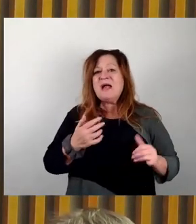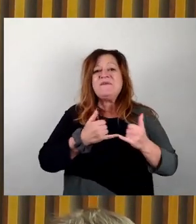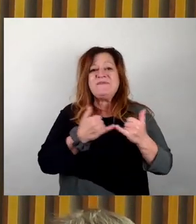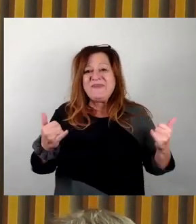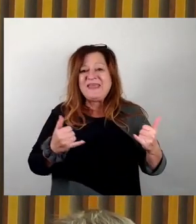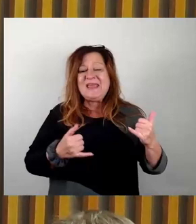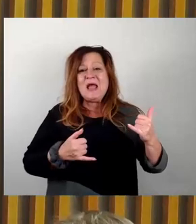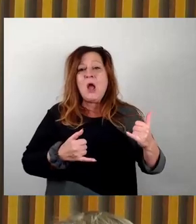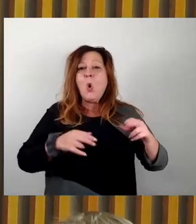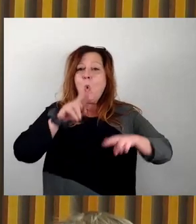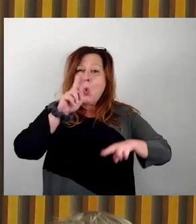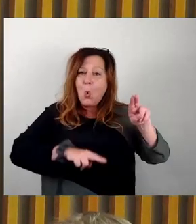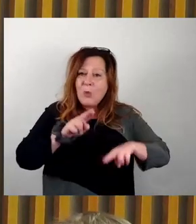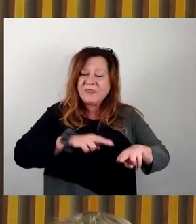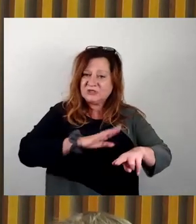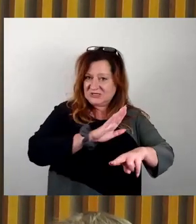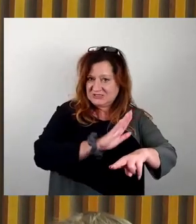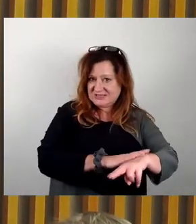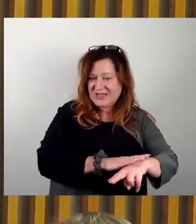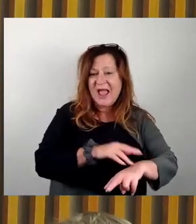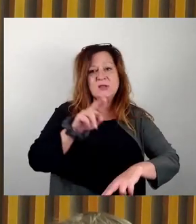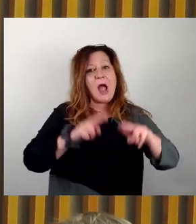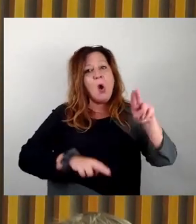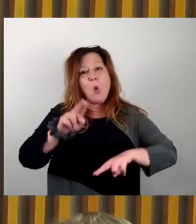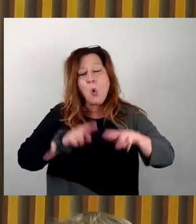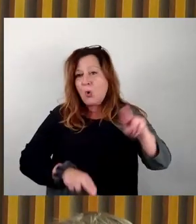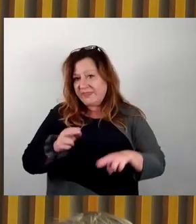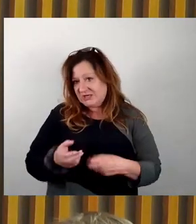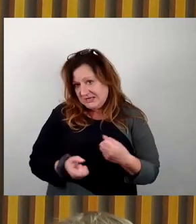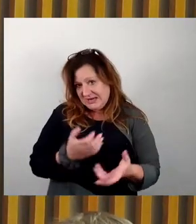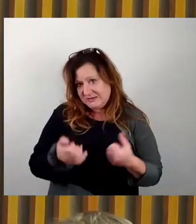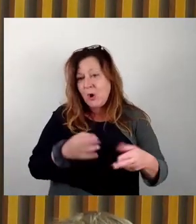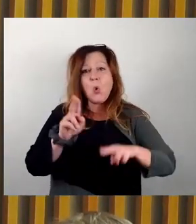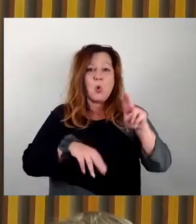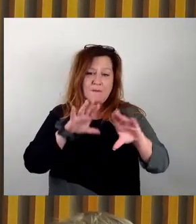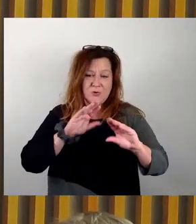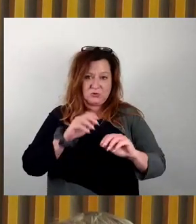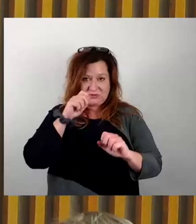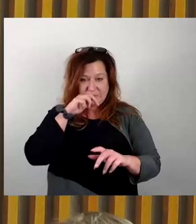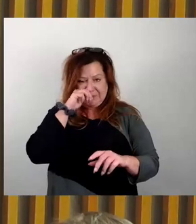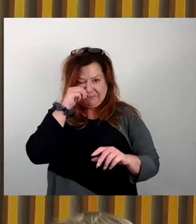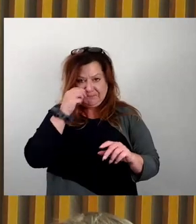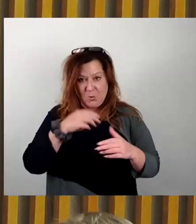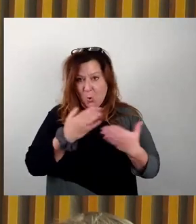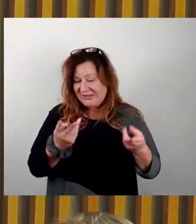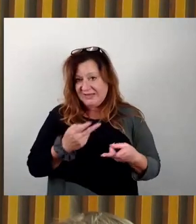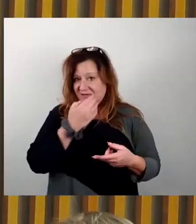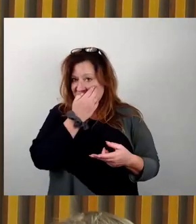Zeiten unterschiedlich interpretiert worden, unterschiedlich benutzt worden oder Ähnliches. Das ist